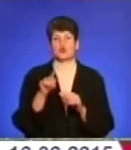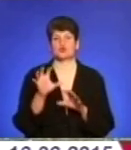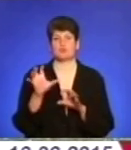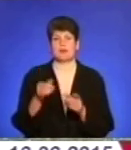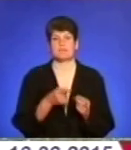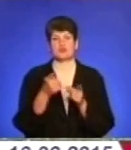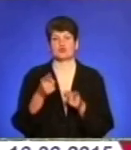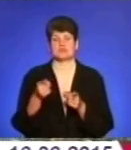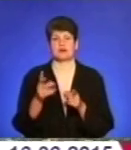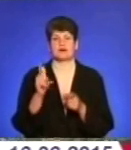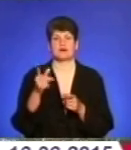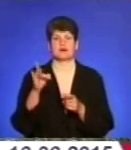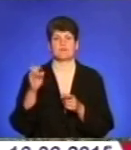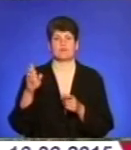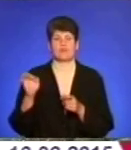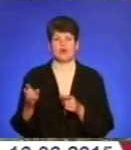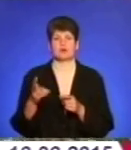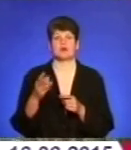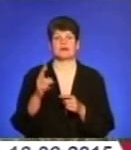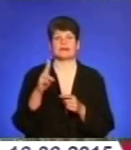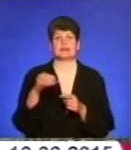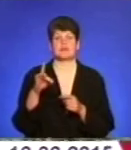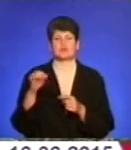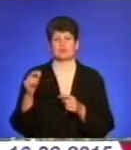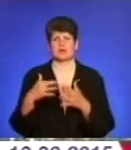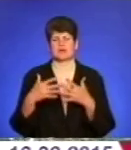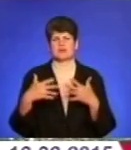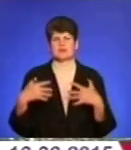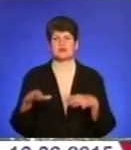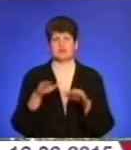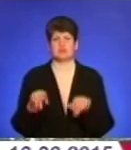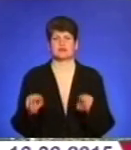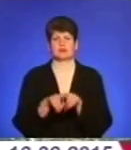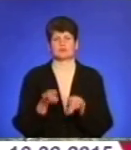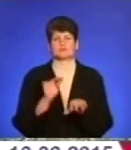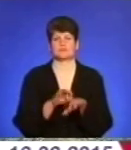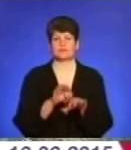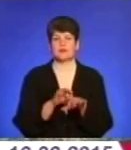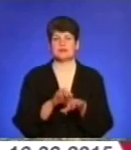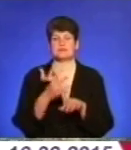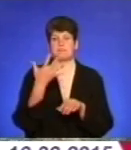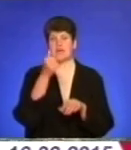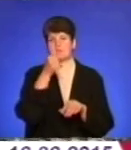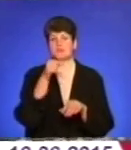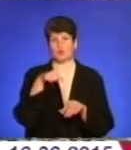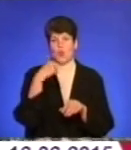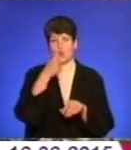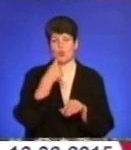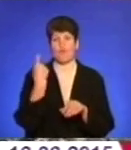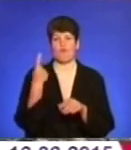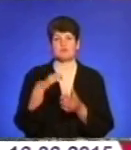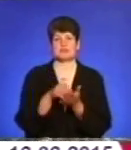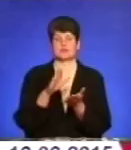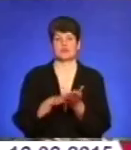переносять грибкові захворювання, мікроспорію, дерматомікози, від яких діти також потерпають. За п'ять місяців цього року в області